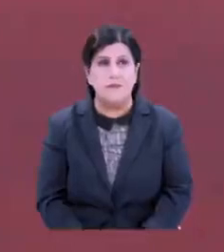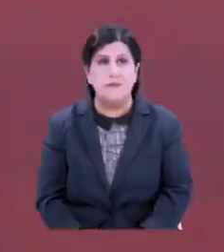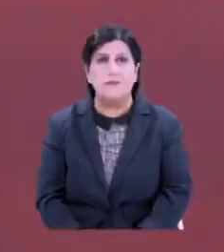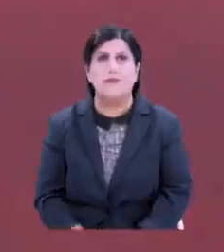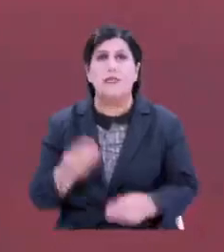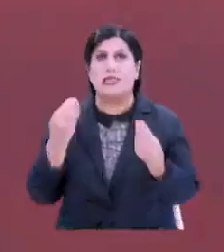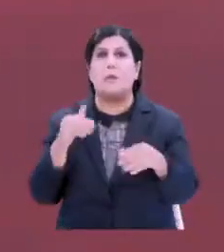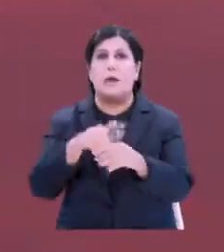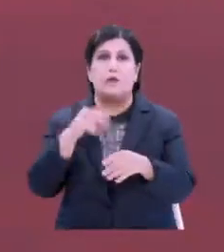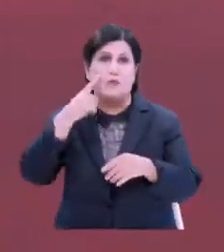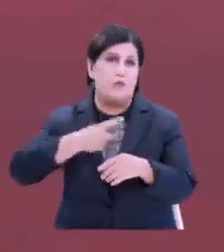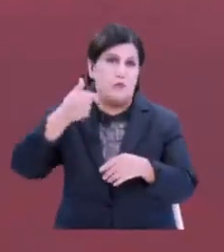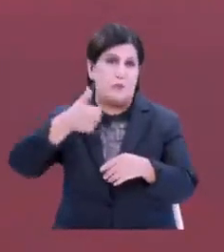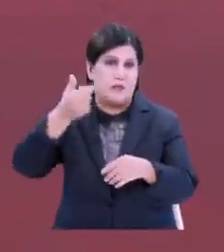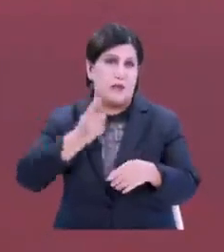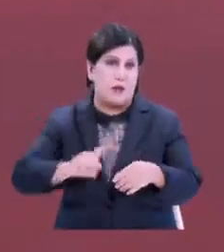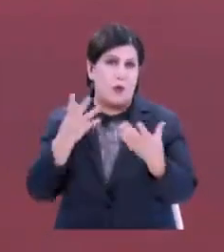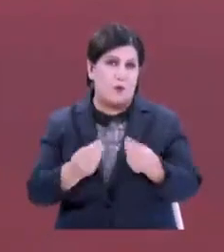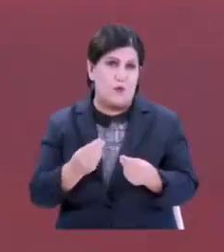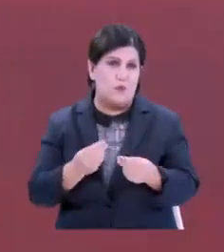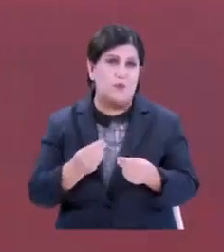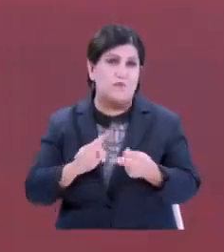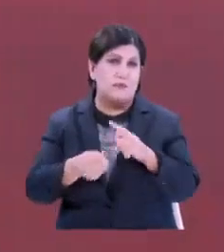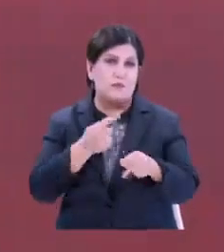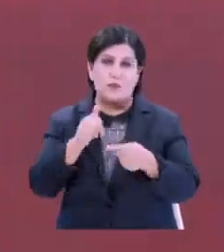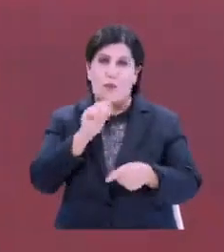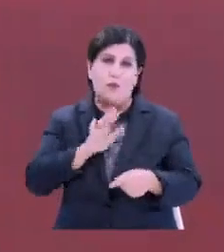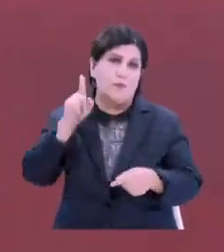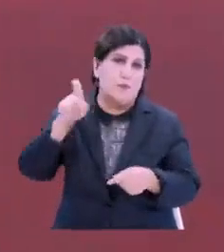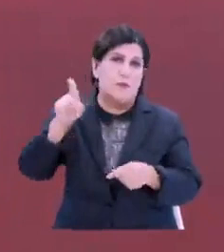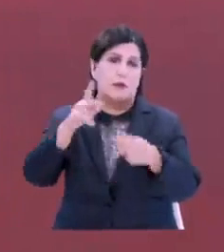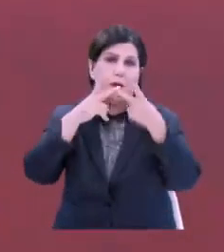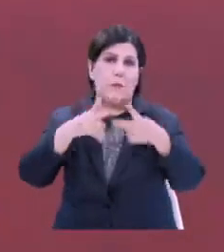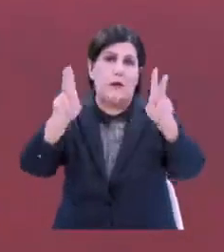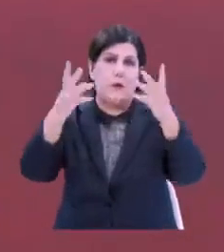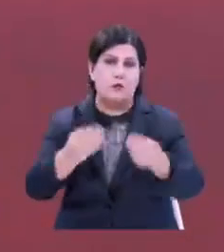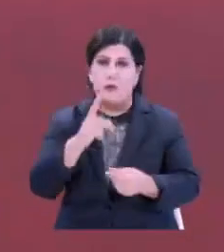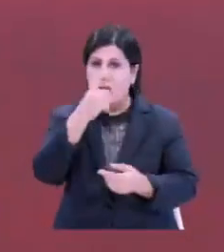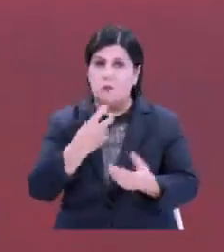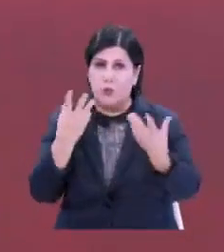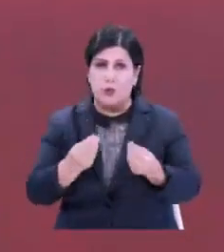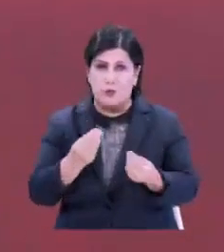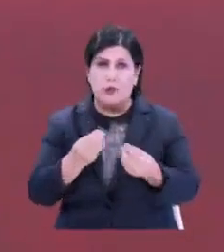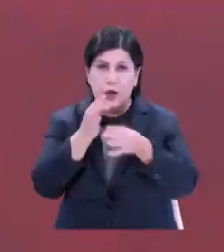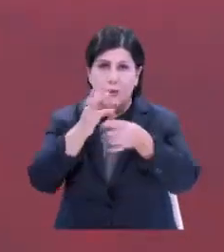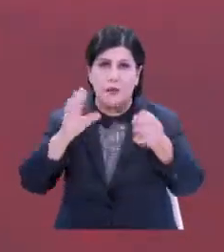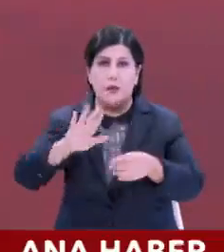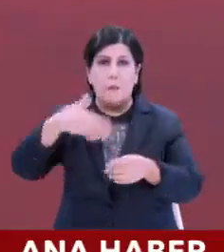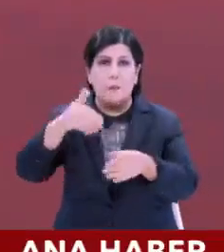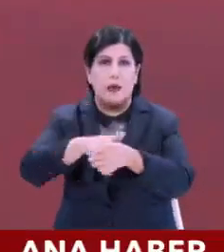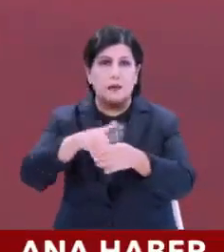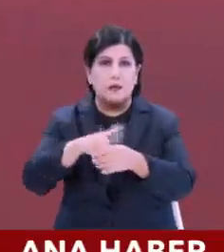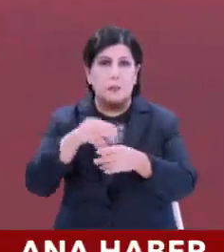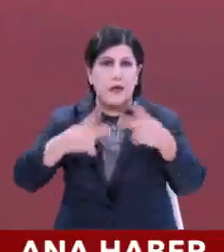Evet, İYİ Parti Cumhurbaşkanı adayı olarak Kılıçdaroğlu'nu artık ilan etti. Peki bu söz kursu parti toplantısında bazı isimler vardı. Niye